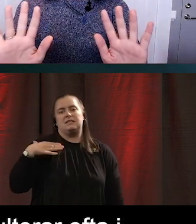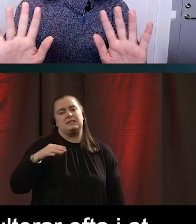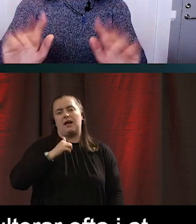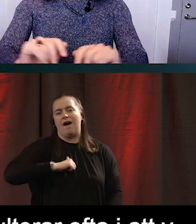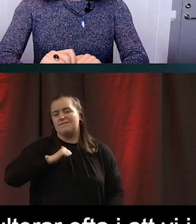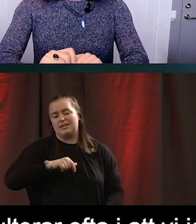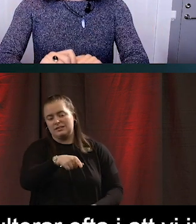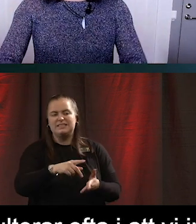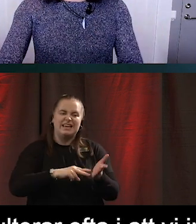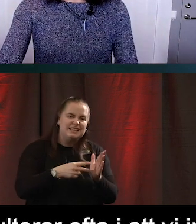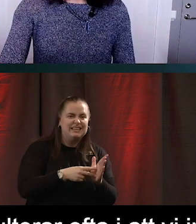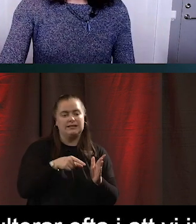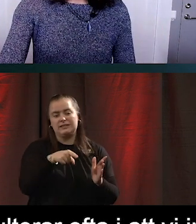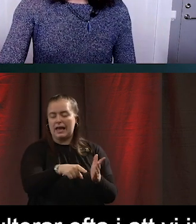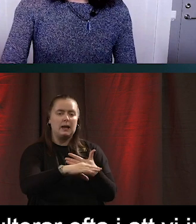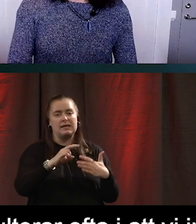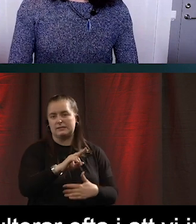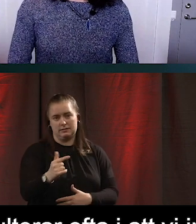tekniken och det gränssnittet längre.